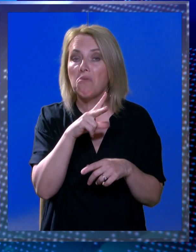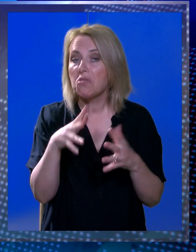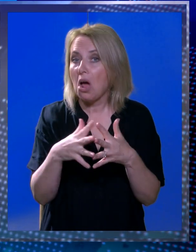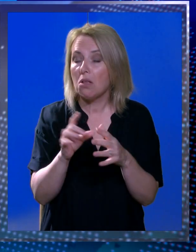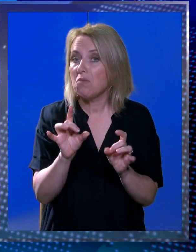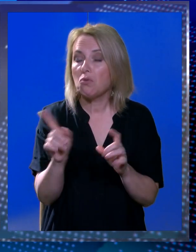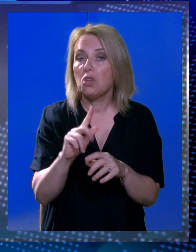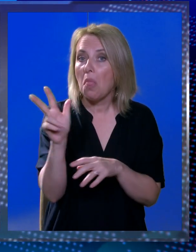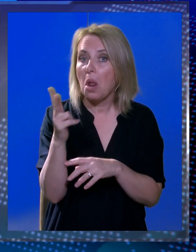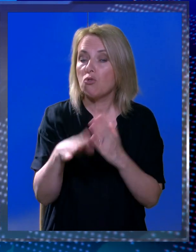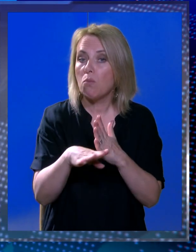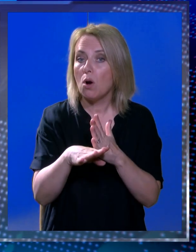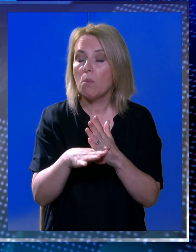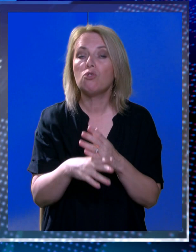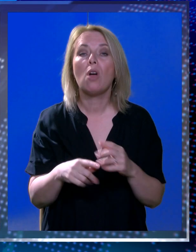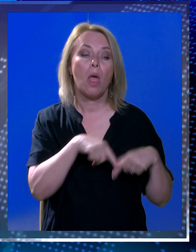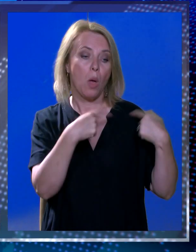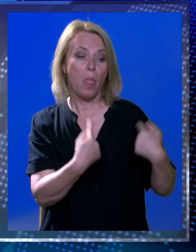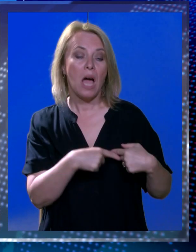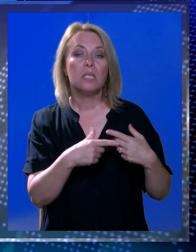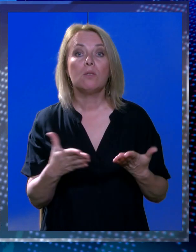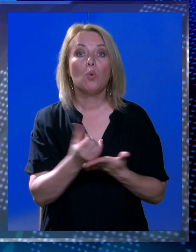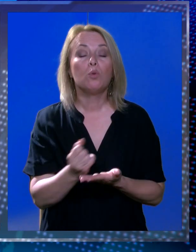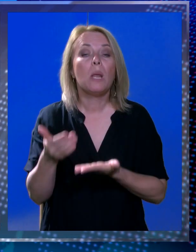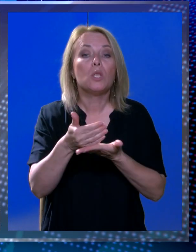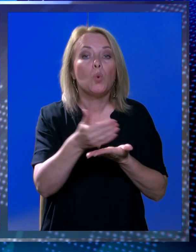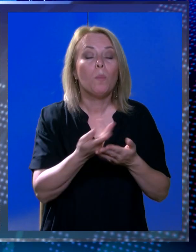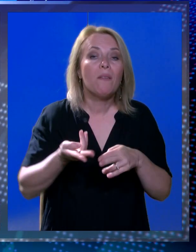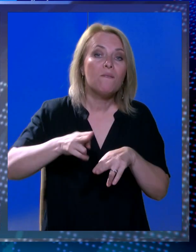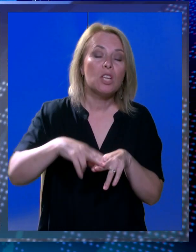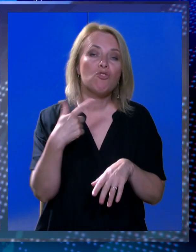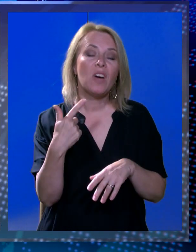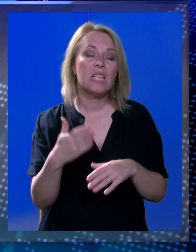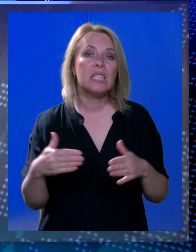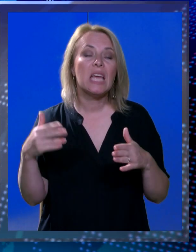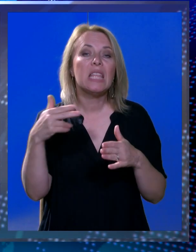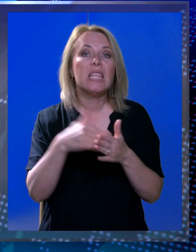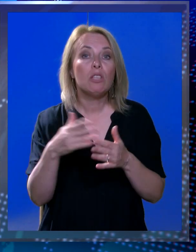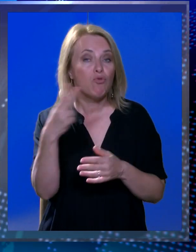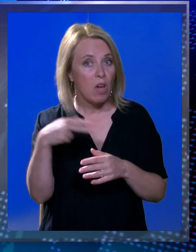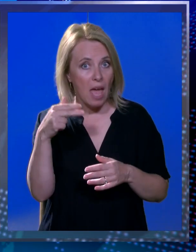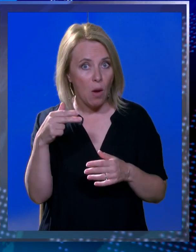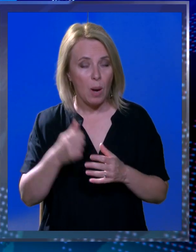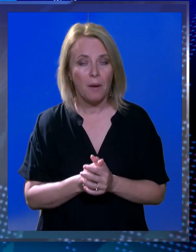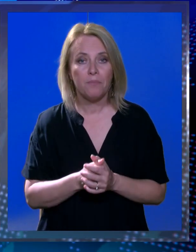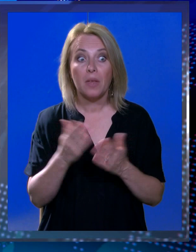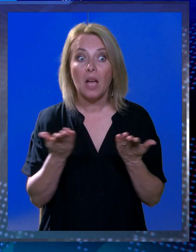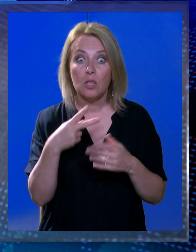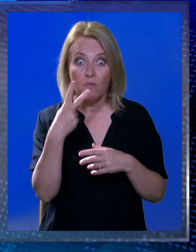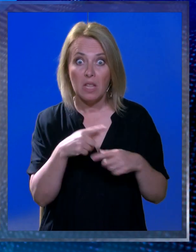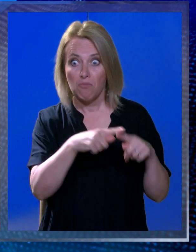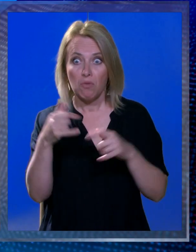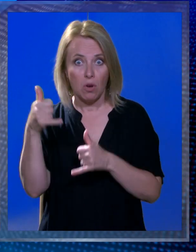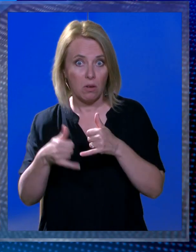obratio za pomoć, donacijama je u rekordnom roku skupljeno više od 20 tisuća eura. Kad su